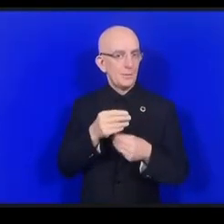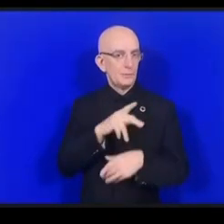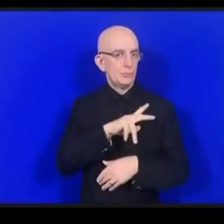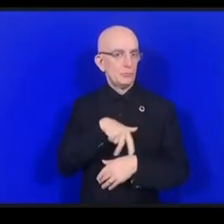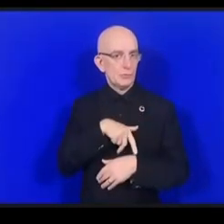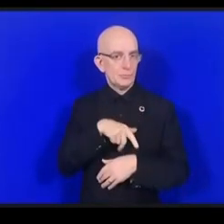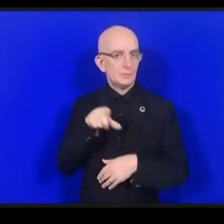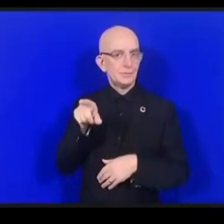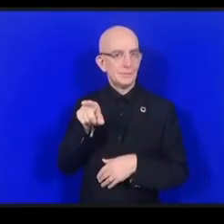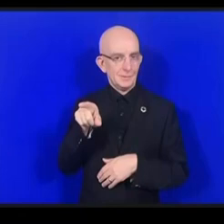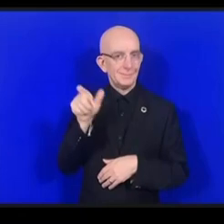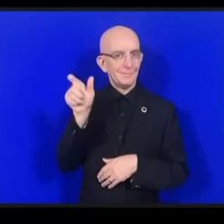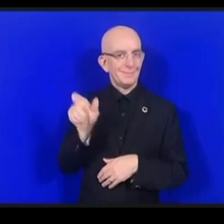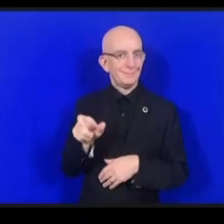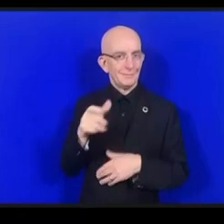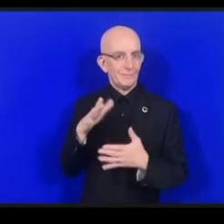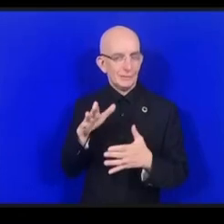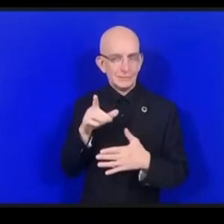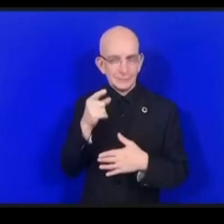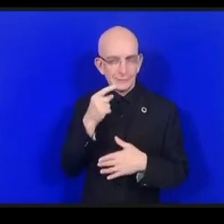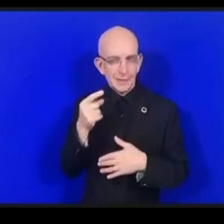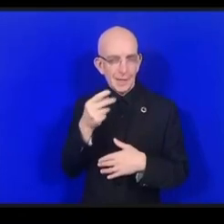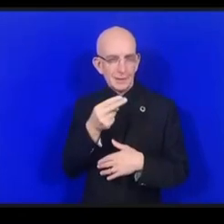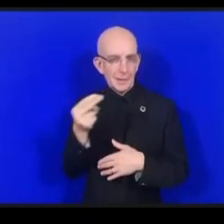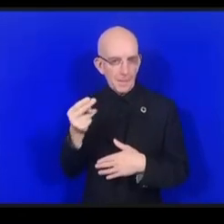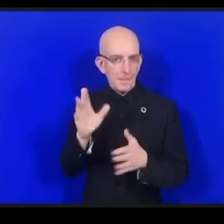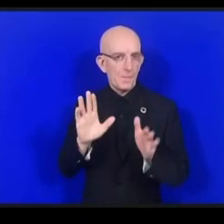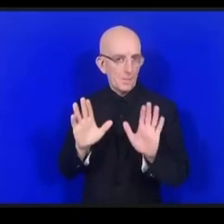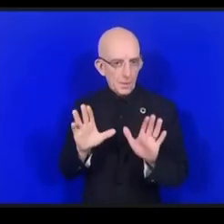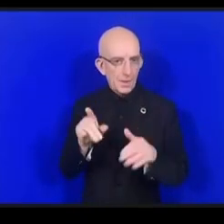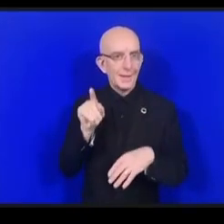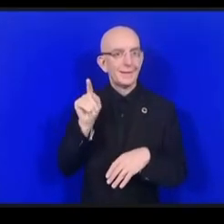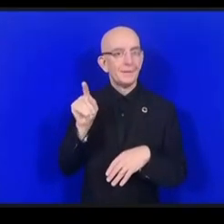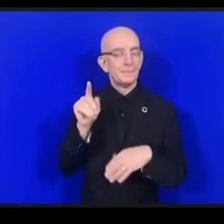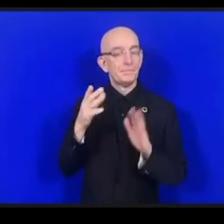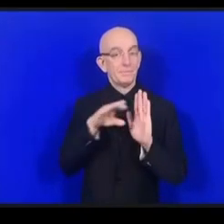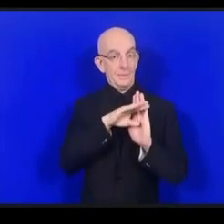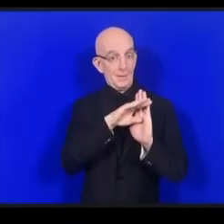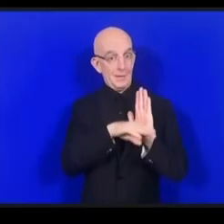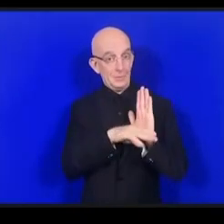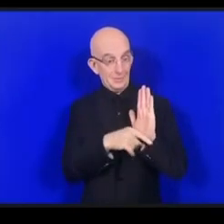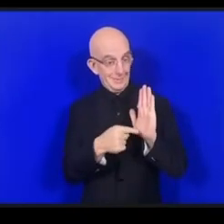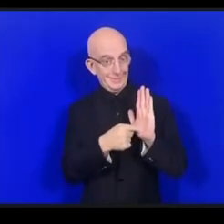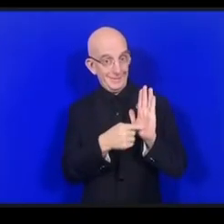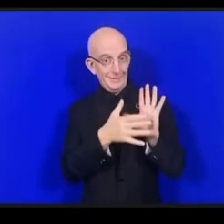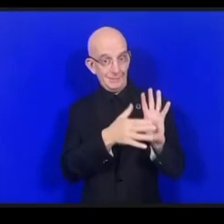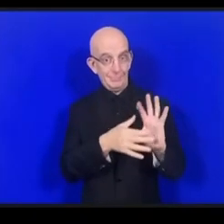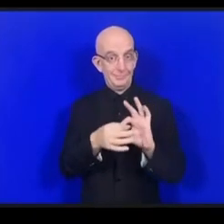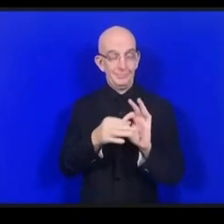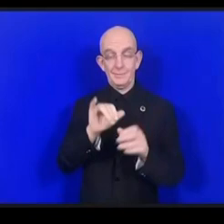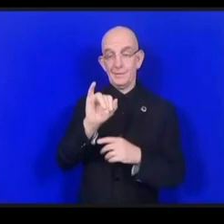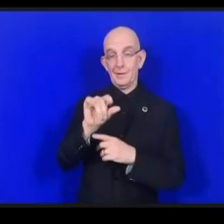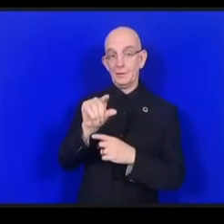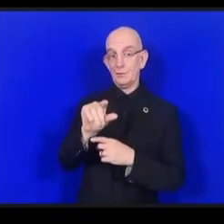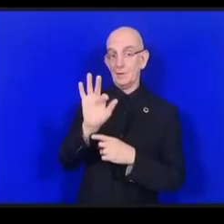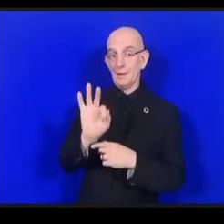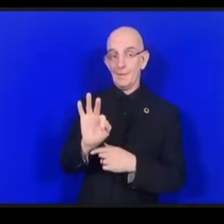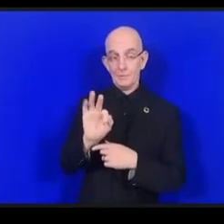فقد شجعنا أجمعين أن نسرع تطبيقات الرقمية